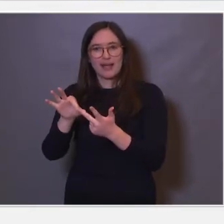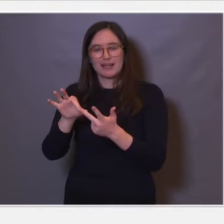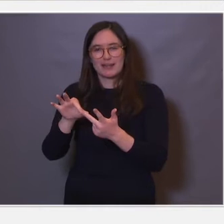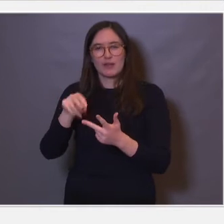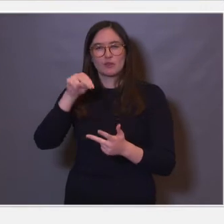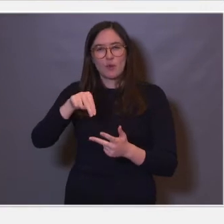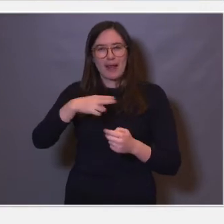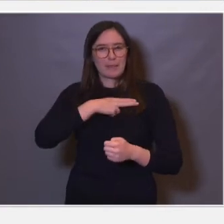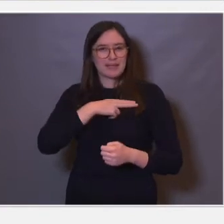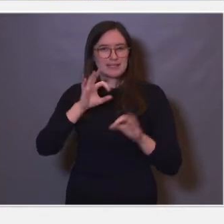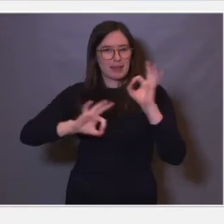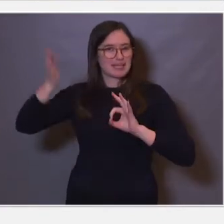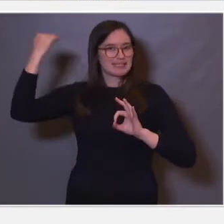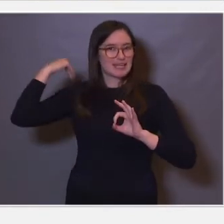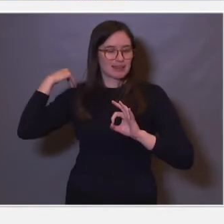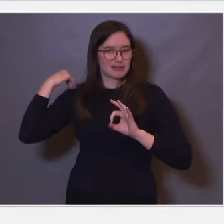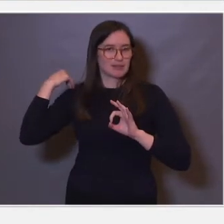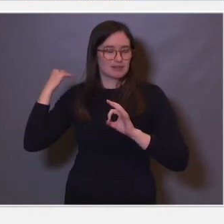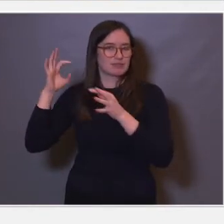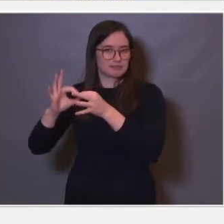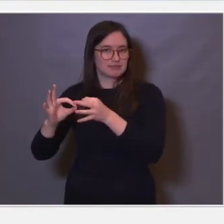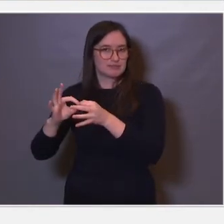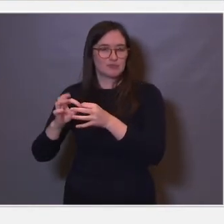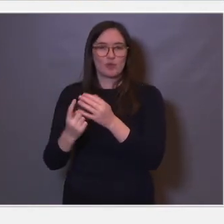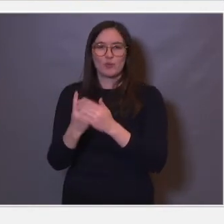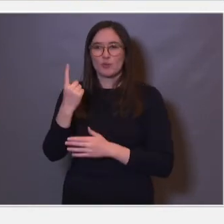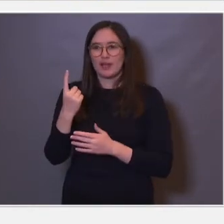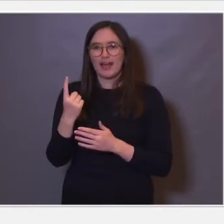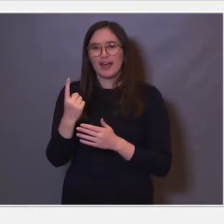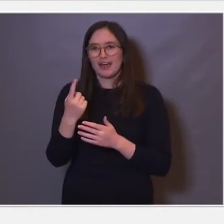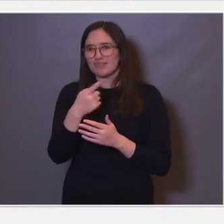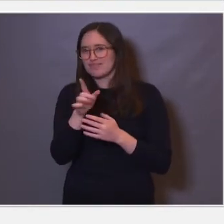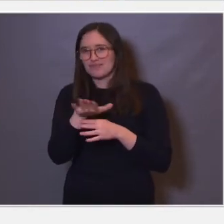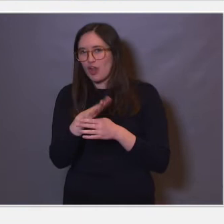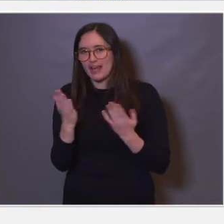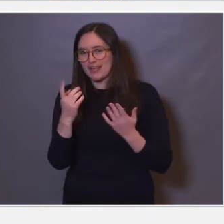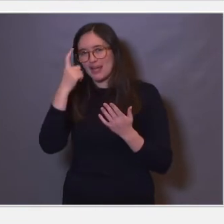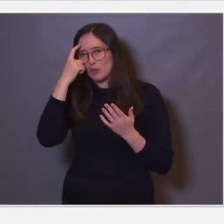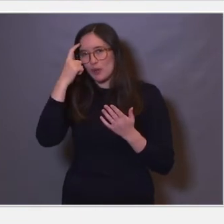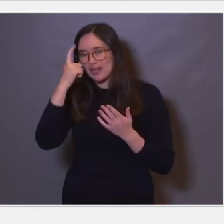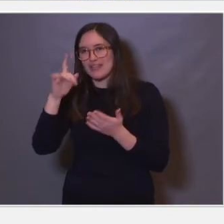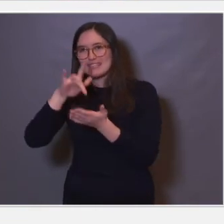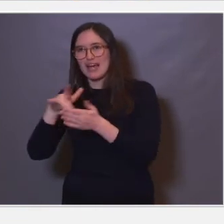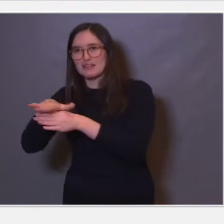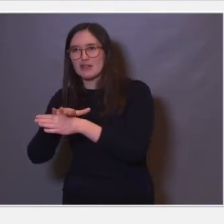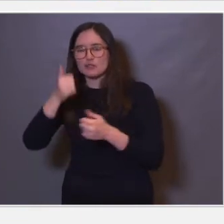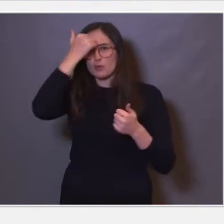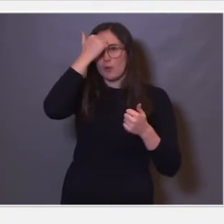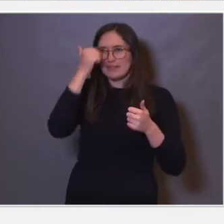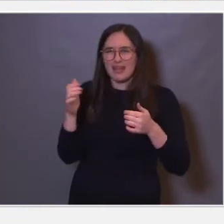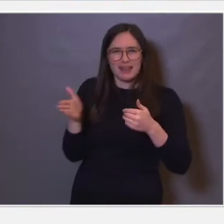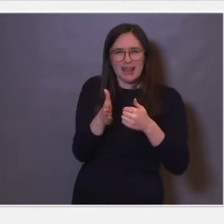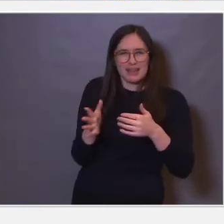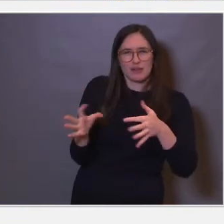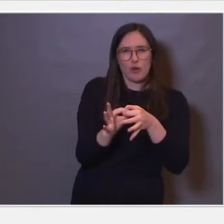kommer inn med. For det er kanskje ikke så intuitivt at stedsans og hukommelse er så tett knyttet til hverandre. Men hvis man tenker